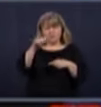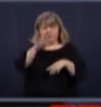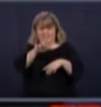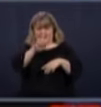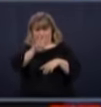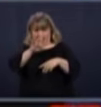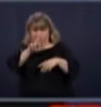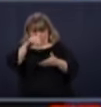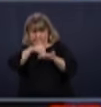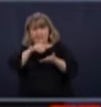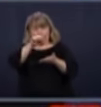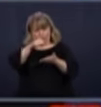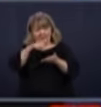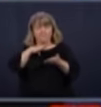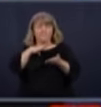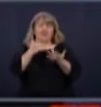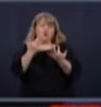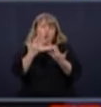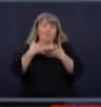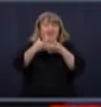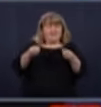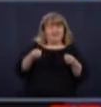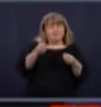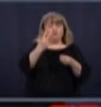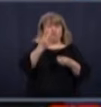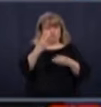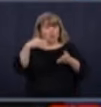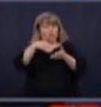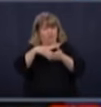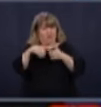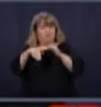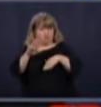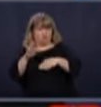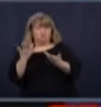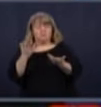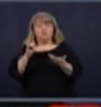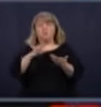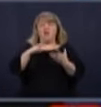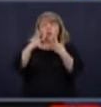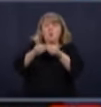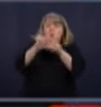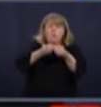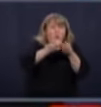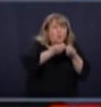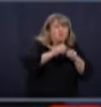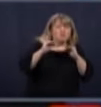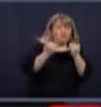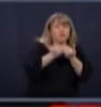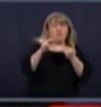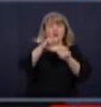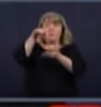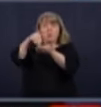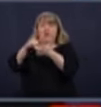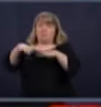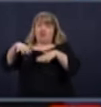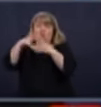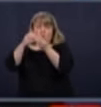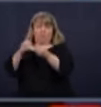au moins 12 000 qui sont guéries, mais on ne les compte pas toutes, en particulier à Montréal. On a